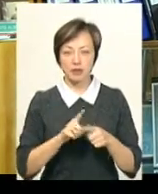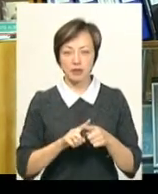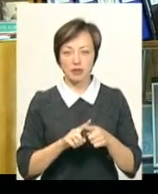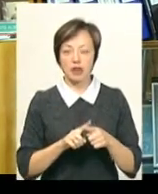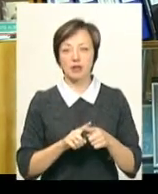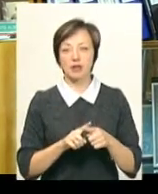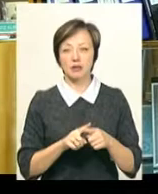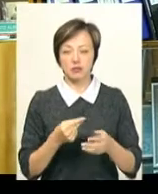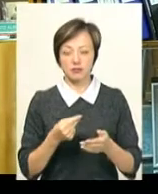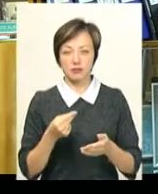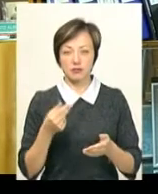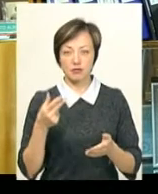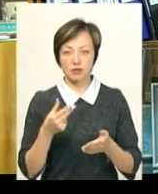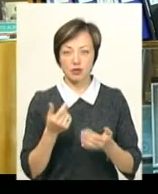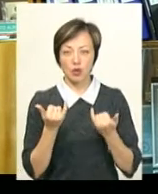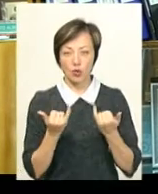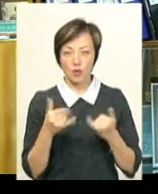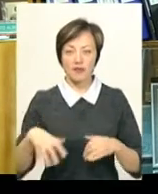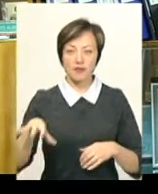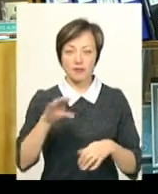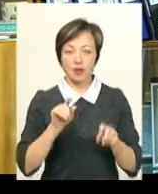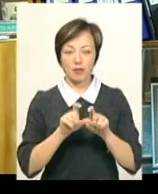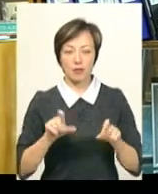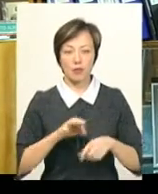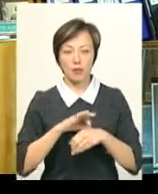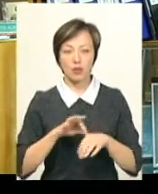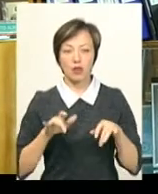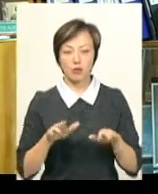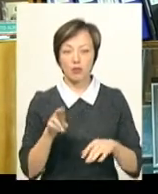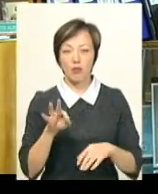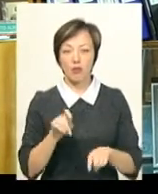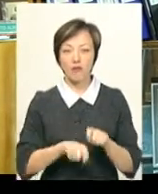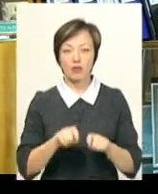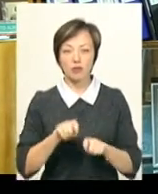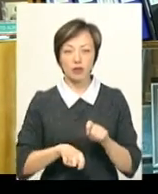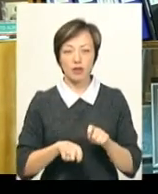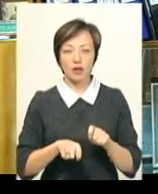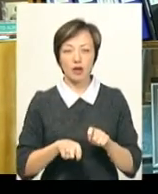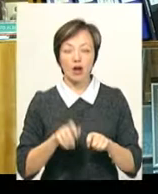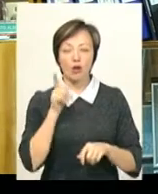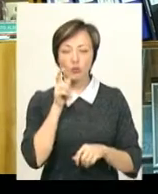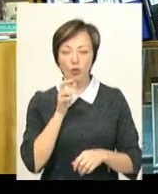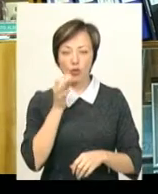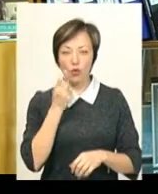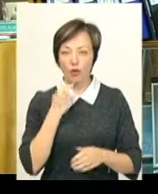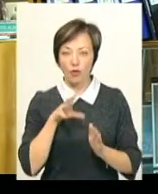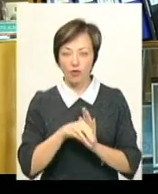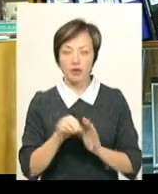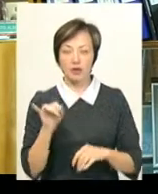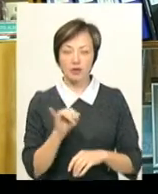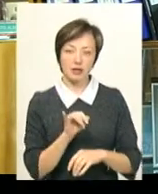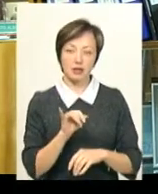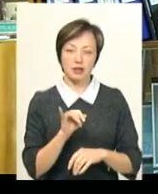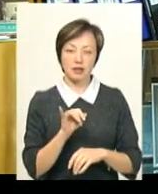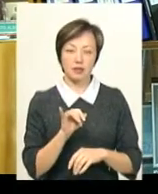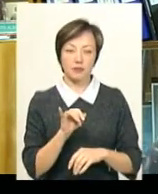Сьогодні у всіх амбулаторіях проводиться акція по вимірювання глюкози крові, і відповідно